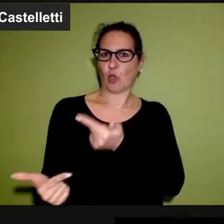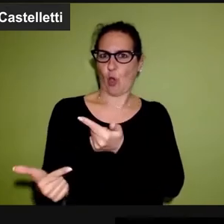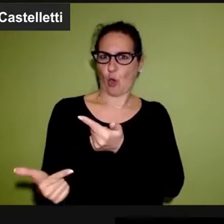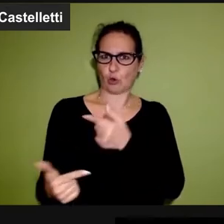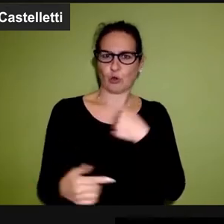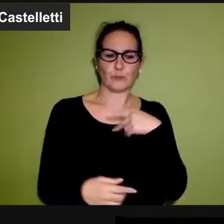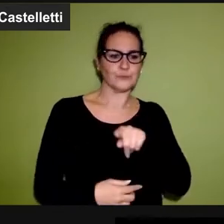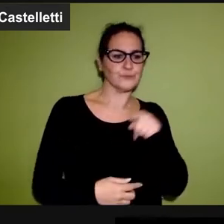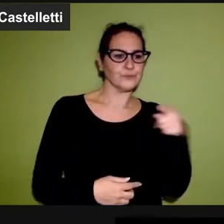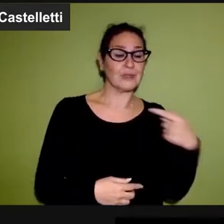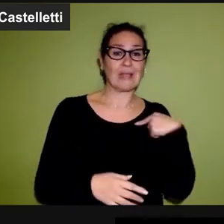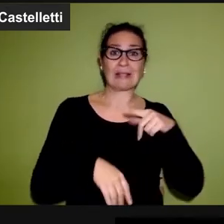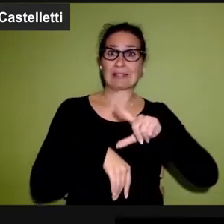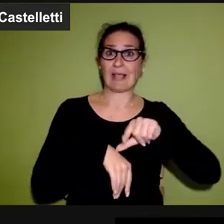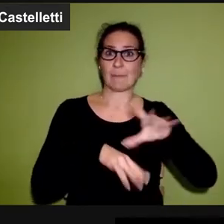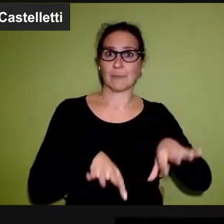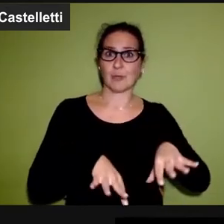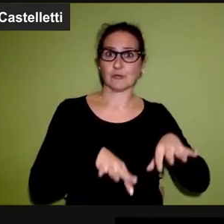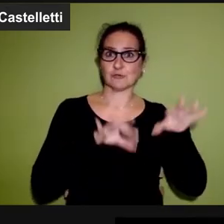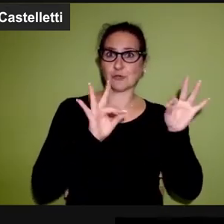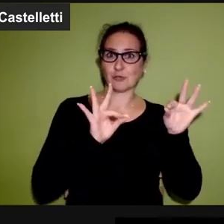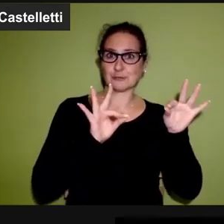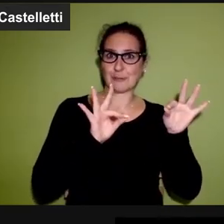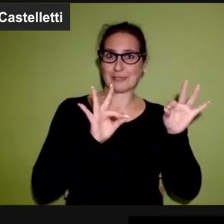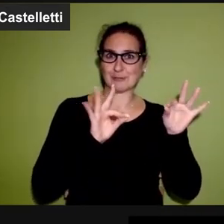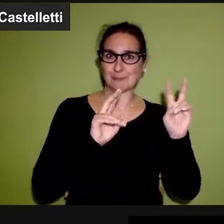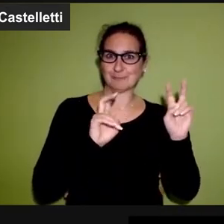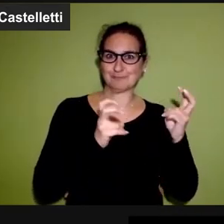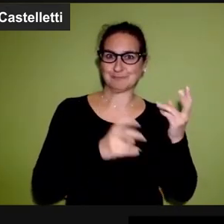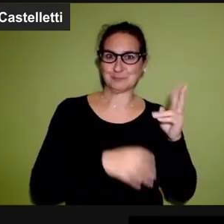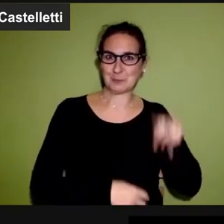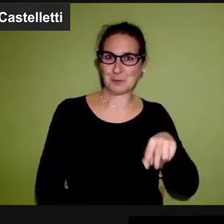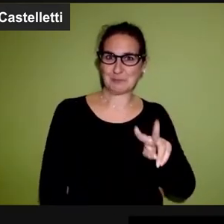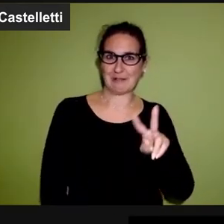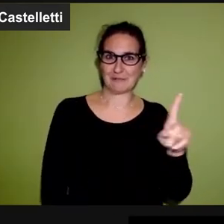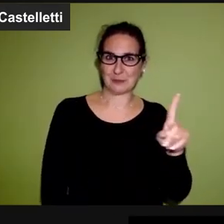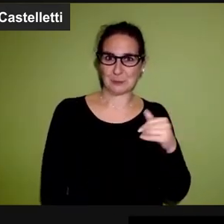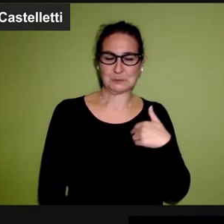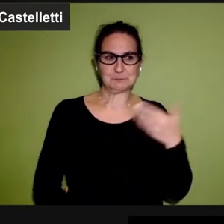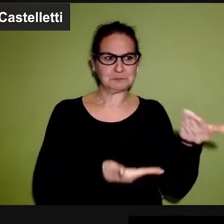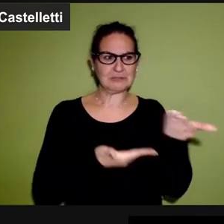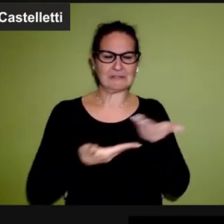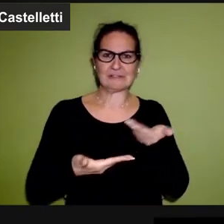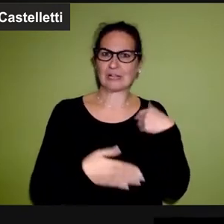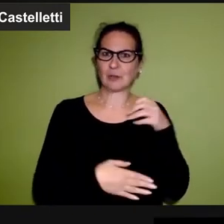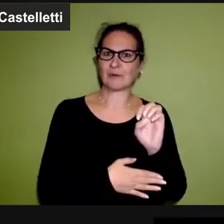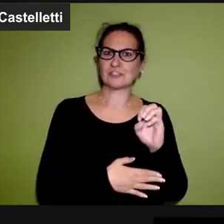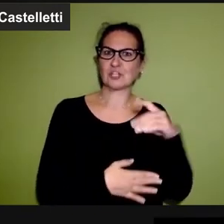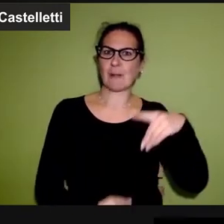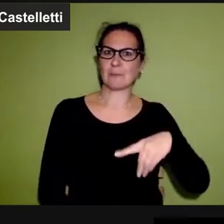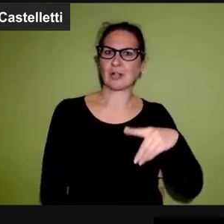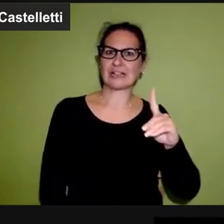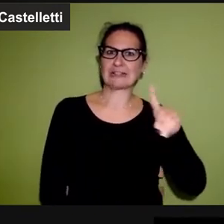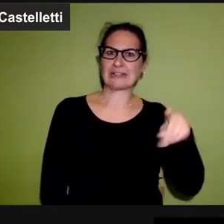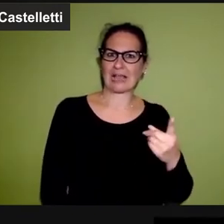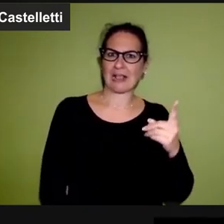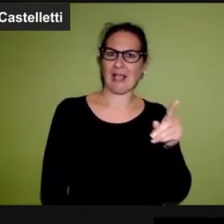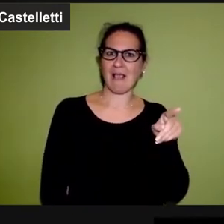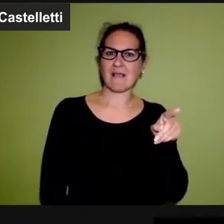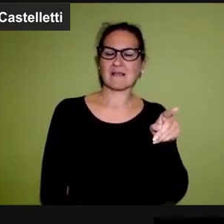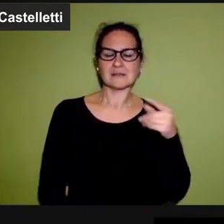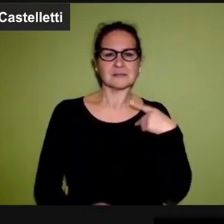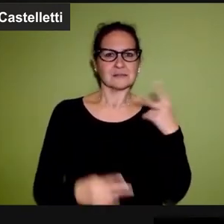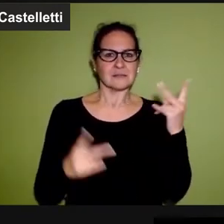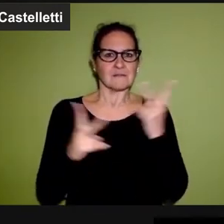mentre quella del 2021 nel tempo sospeso. Quando ho invitato Paolo Flores d'Arcais a partecipare ad